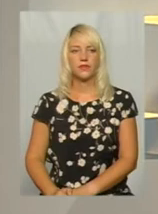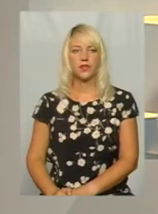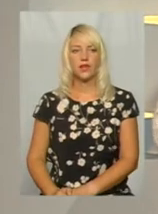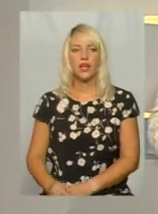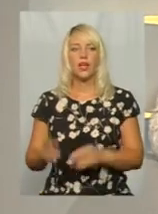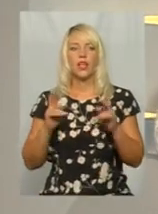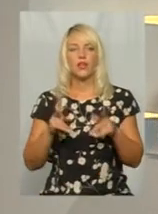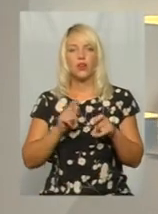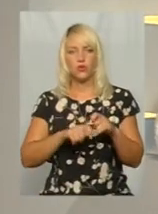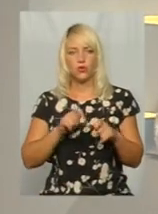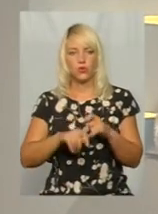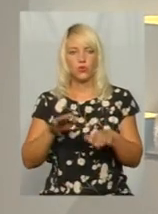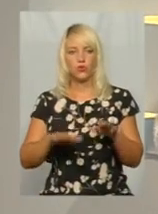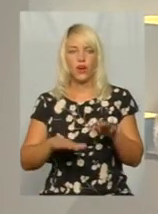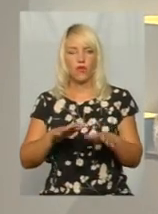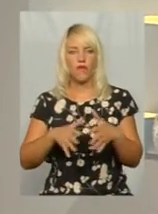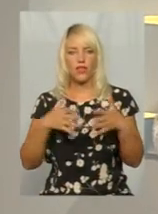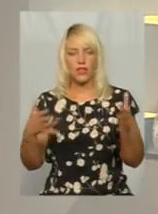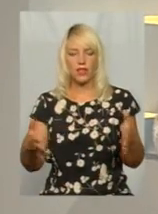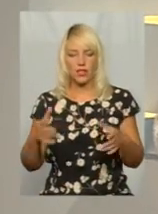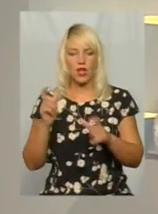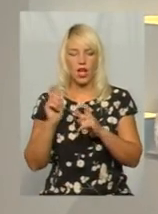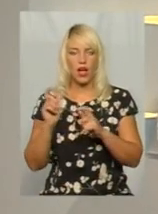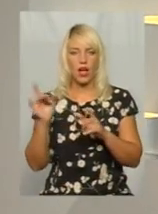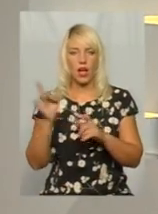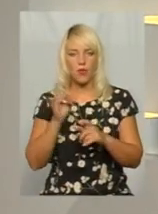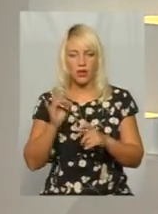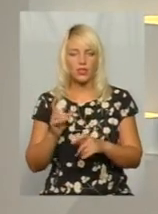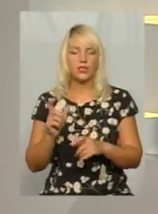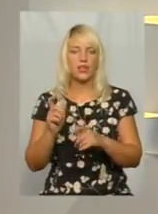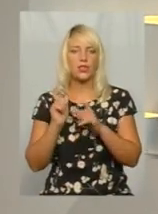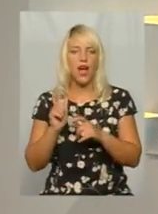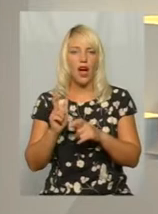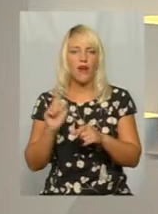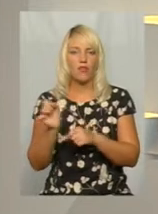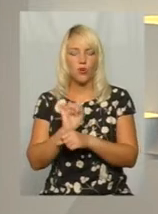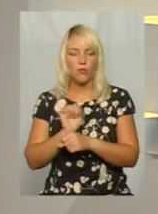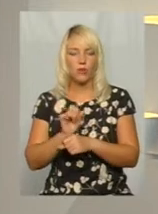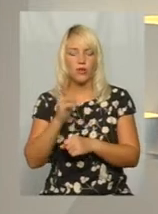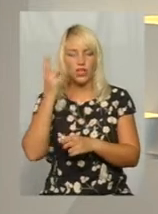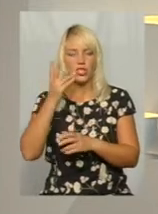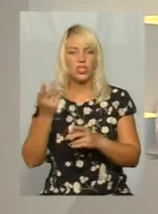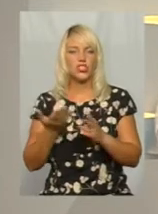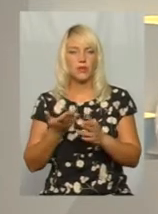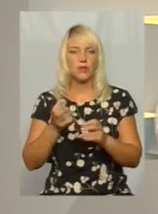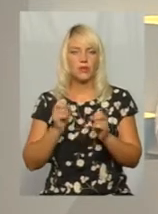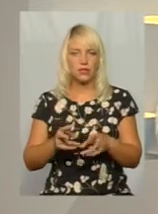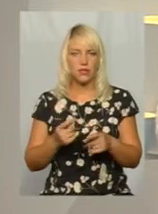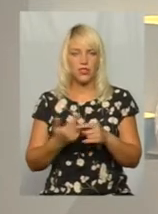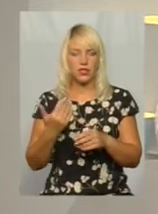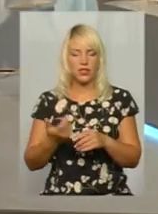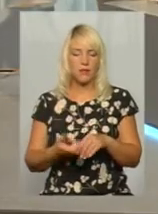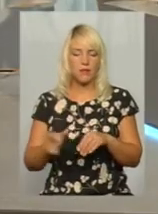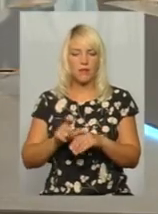Як контролюють вагу великогабаритних автомобілів на Хмельниччині і чим небезпечне їх перевантаження? Про це говоримо нині із